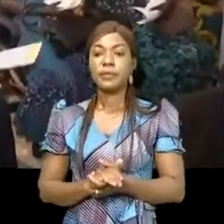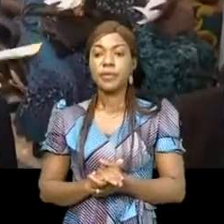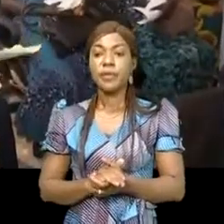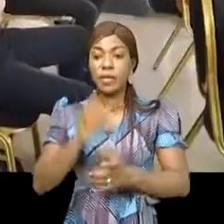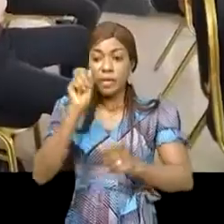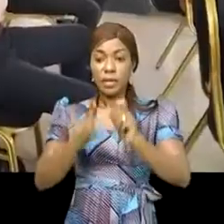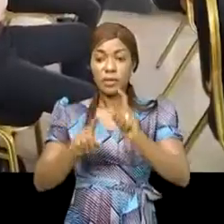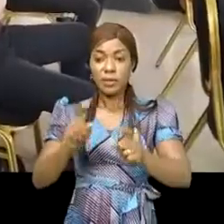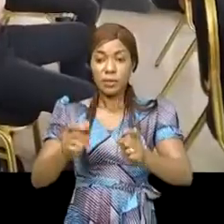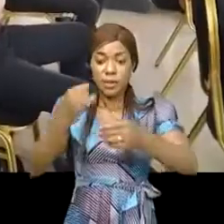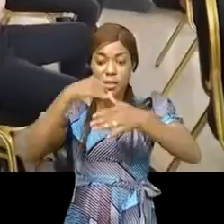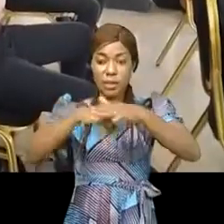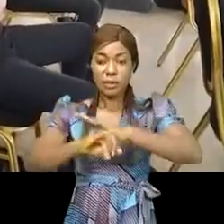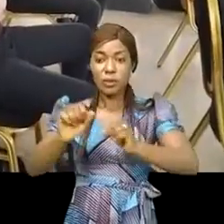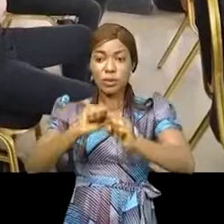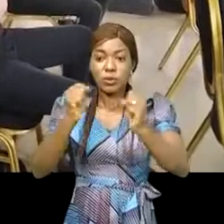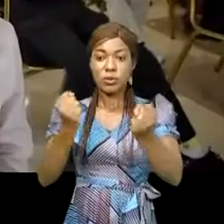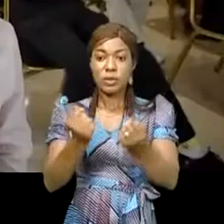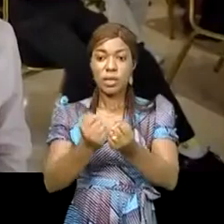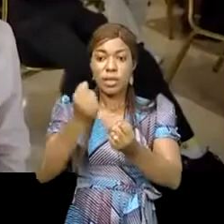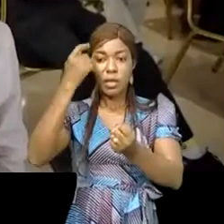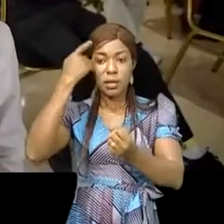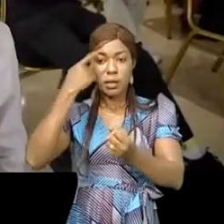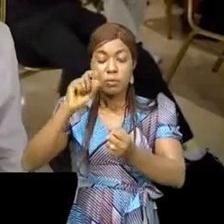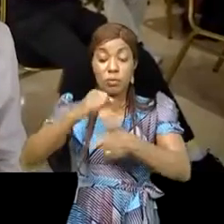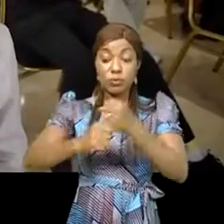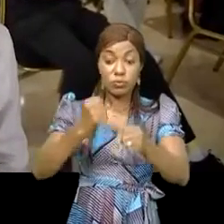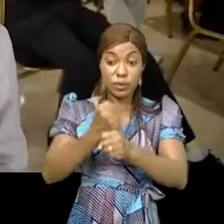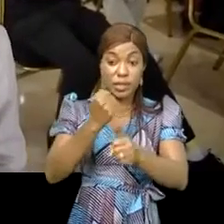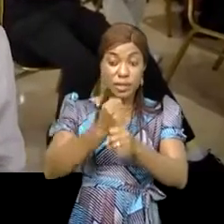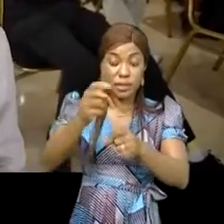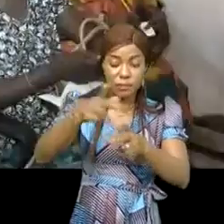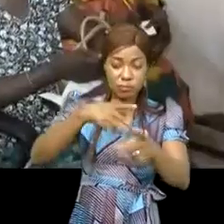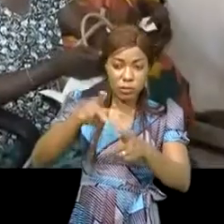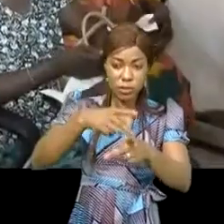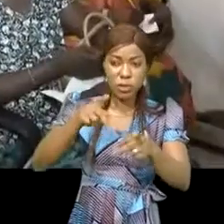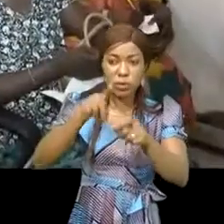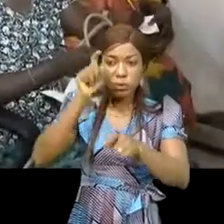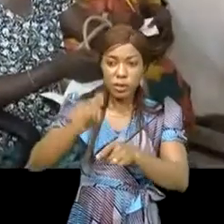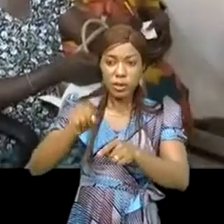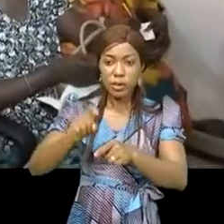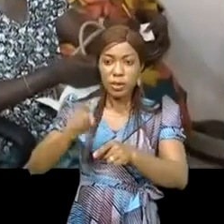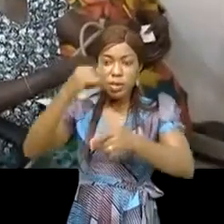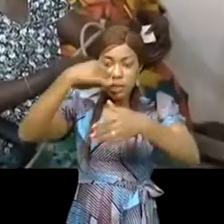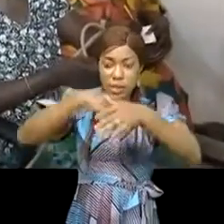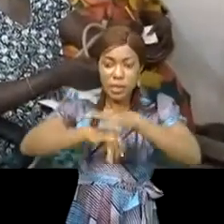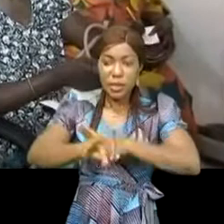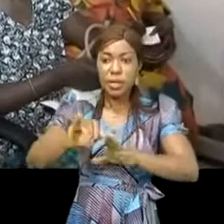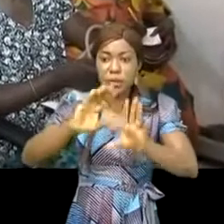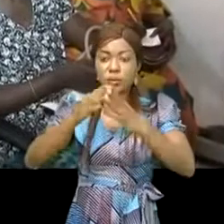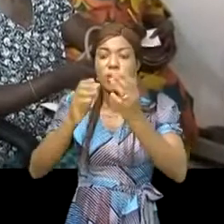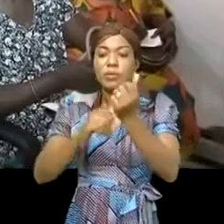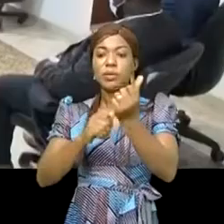question d'inclusion sociale et de la réinsertion socioprofessionnelle nécessite l'implication de tous les acteurs nationaux et